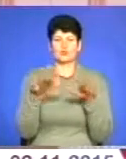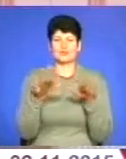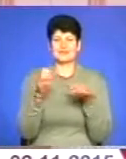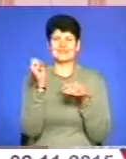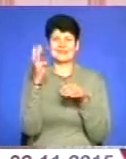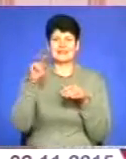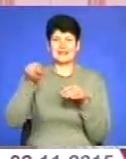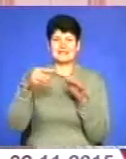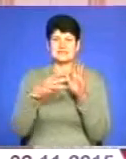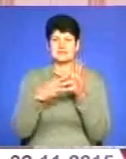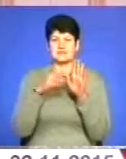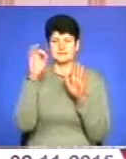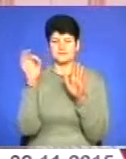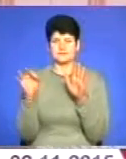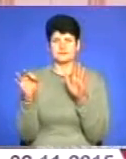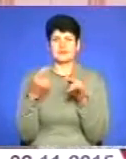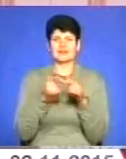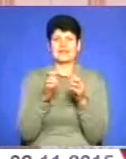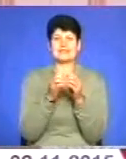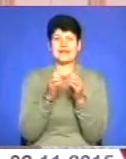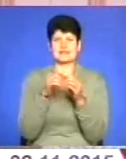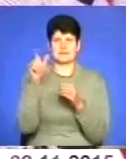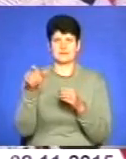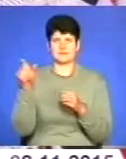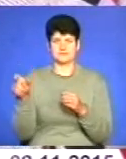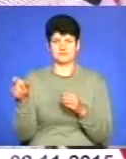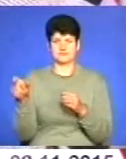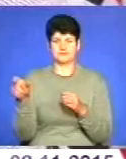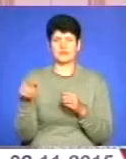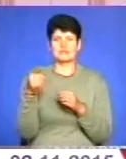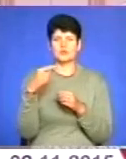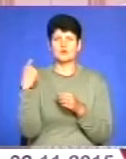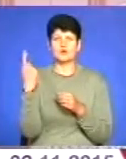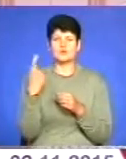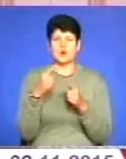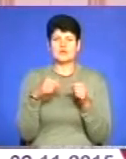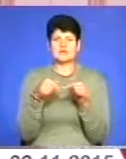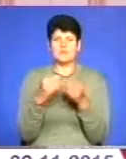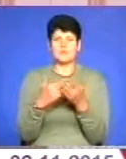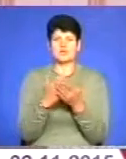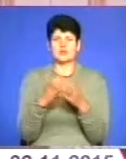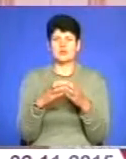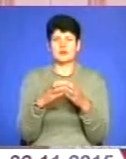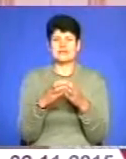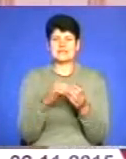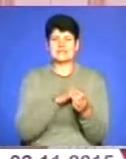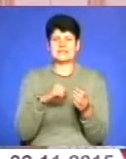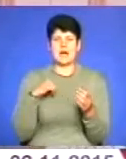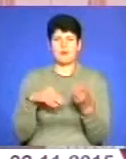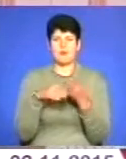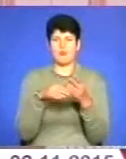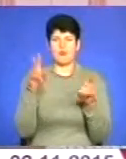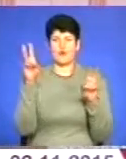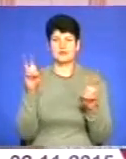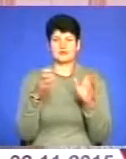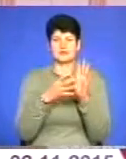,8, це 10 мандатів. Тернопільська обласна організація політичної партії «Об'єднання самопоміч»